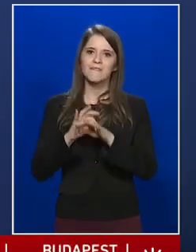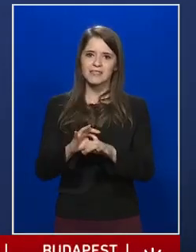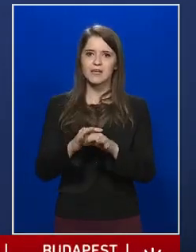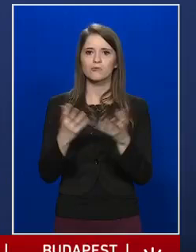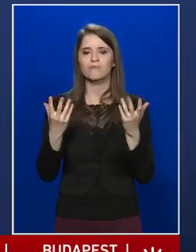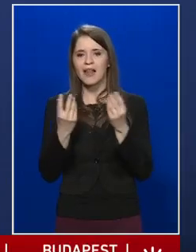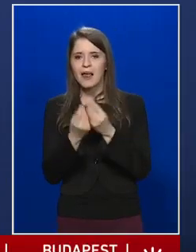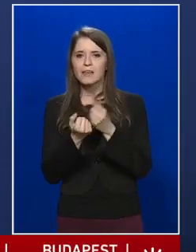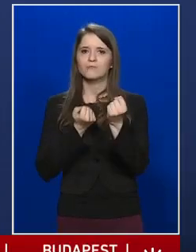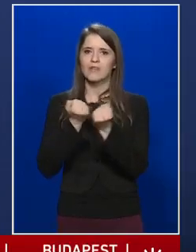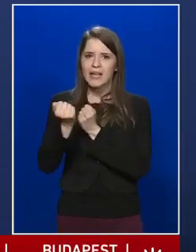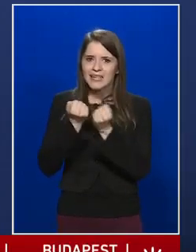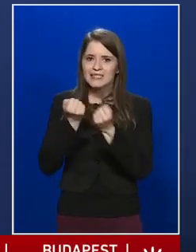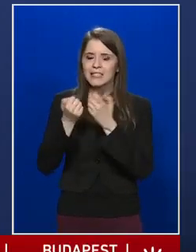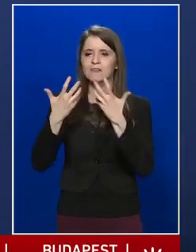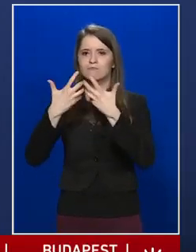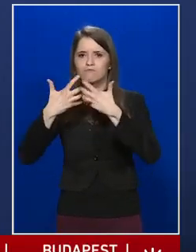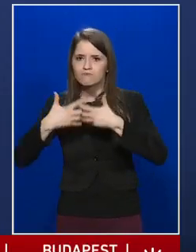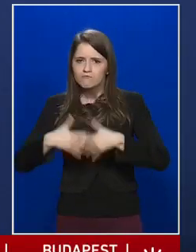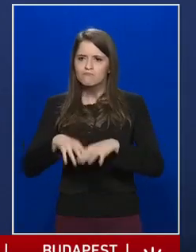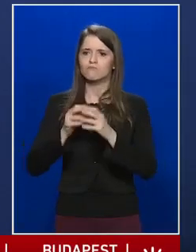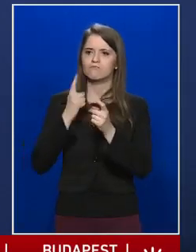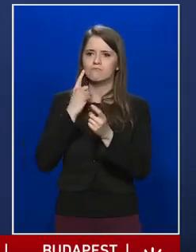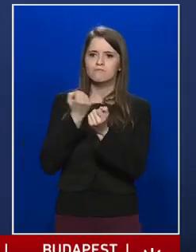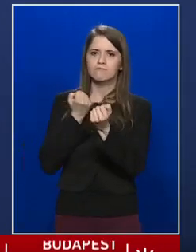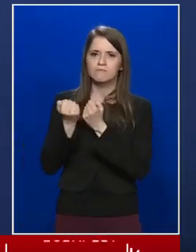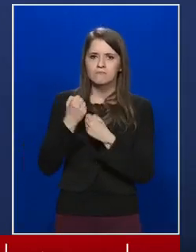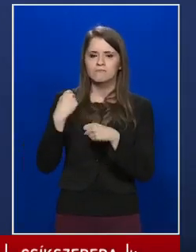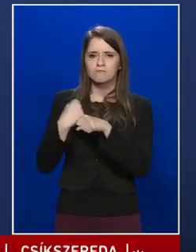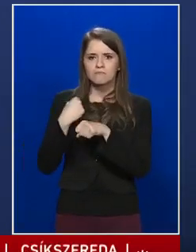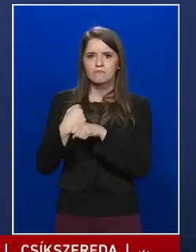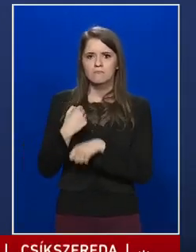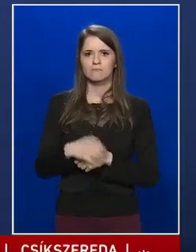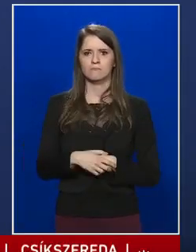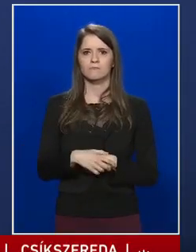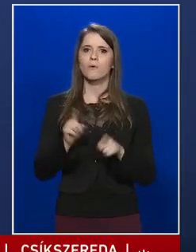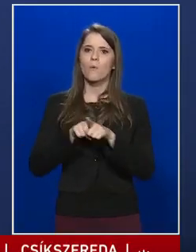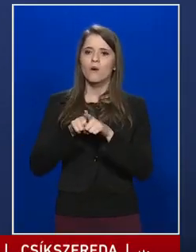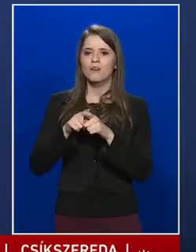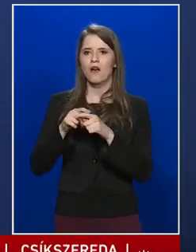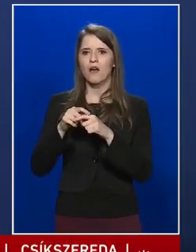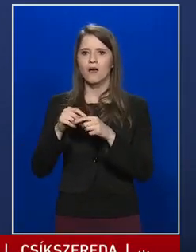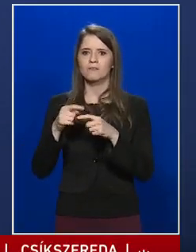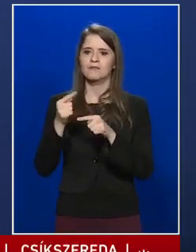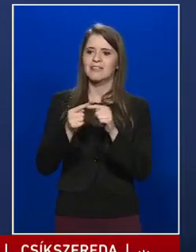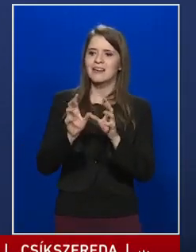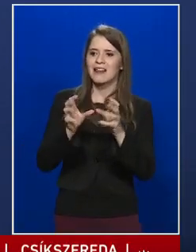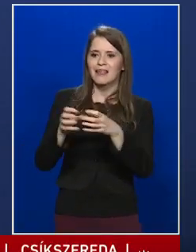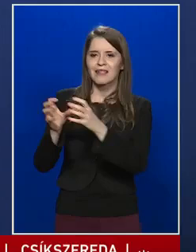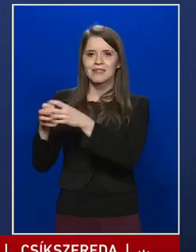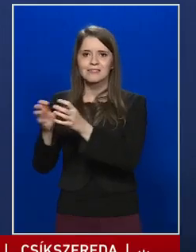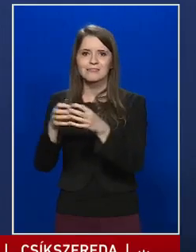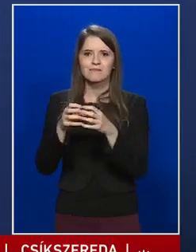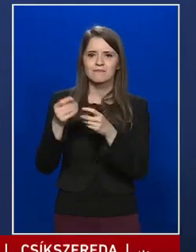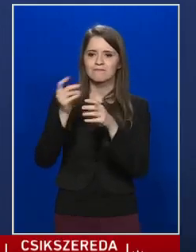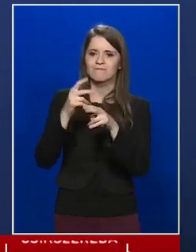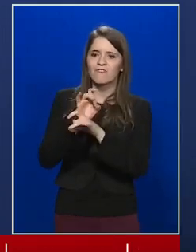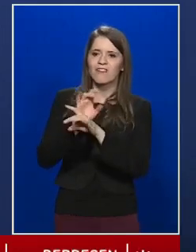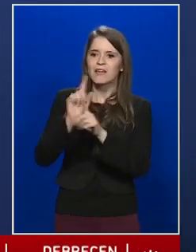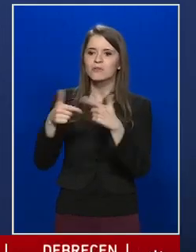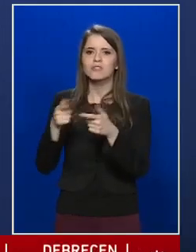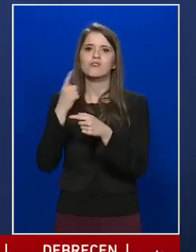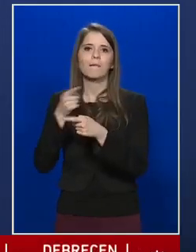egyeztetve, összehangoltan azokat a részeket fertőtlenítik, amelyeket